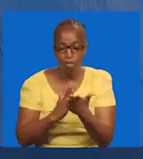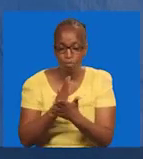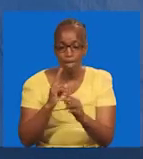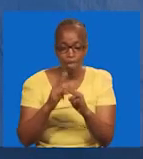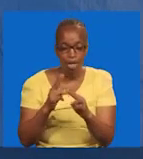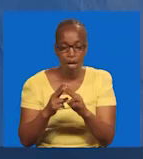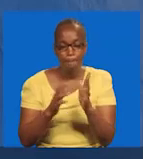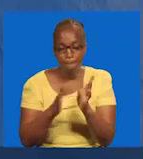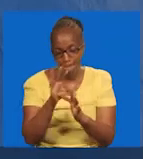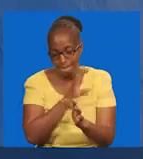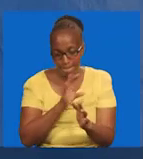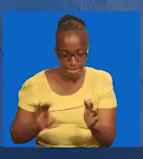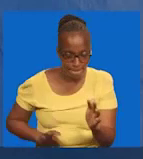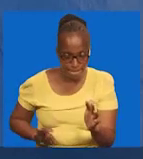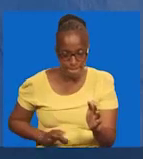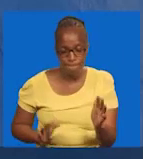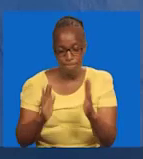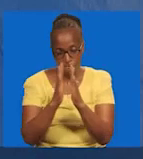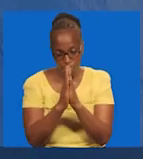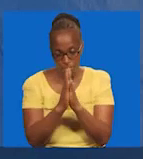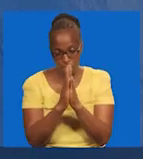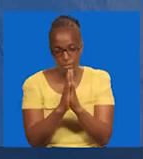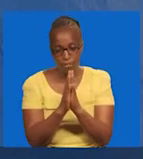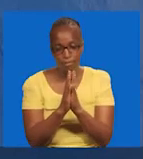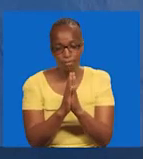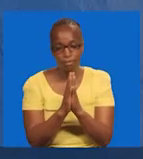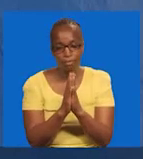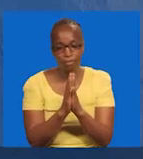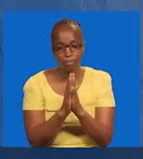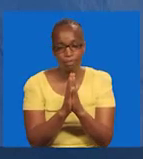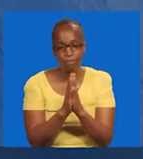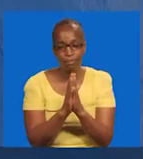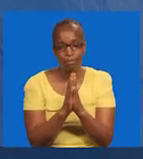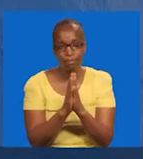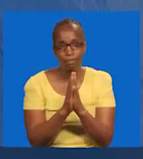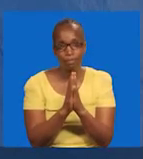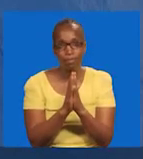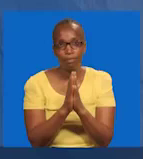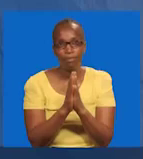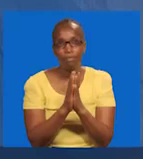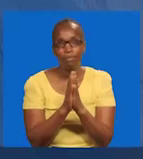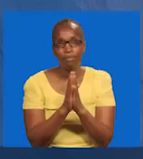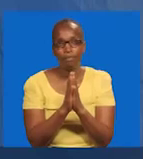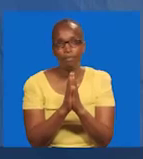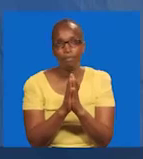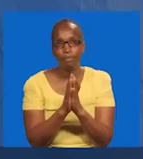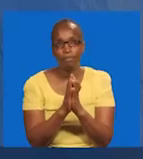wa ushindi huu. Huu, katika jina la Yesu, Kristo, tumeomba. Amina.